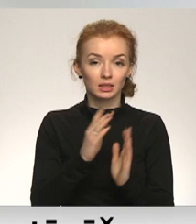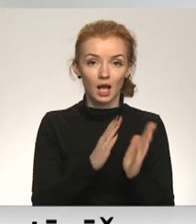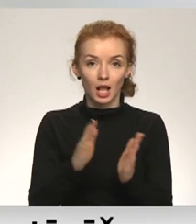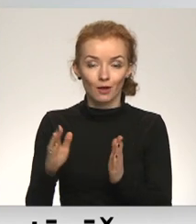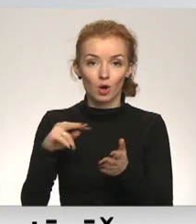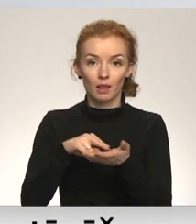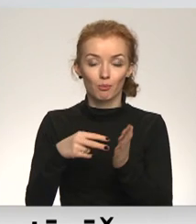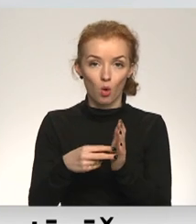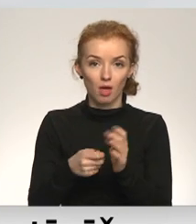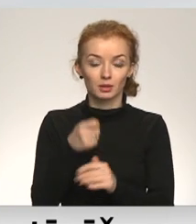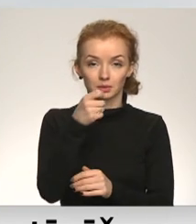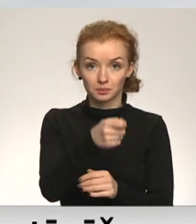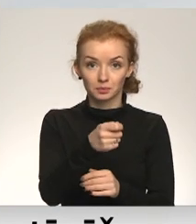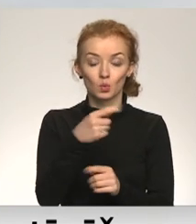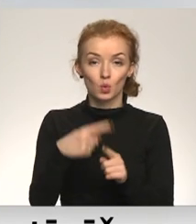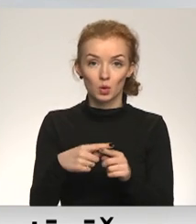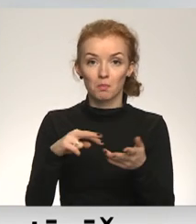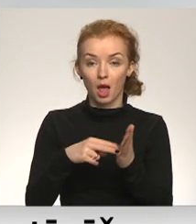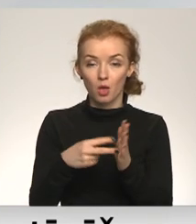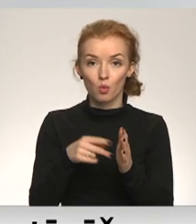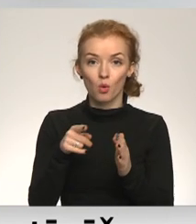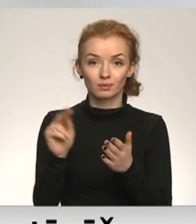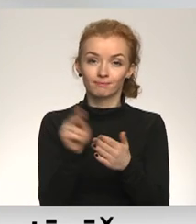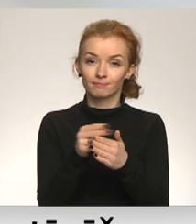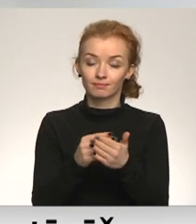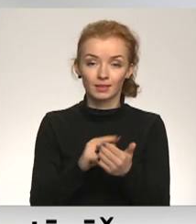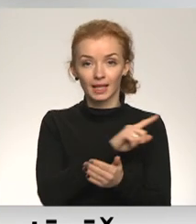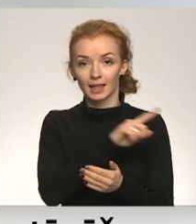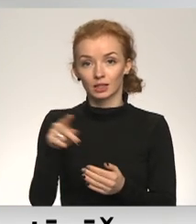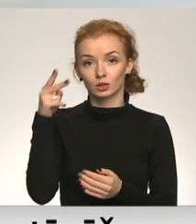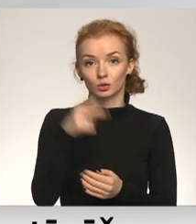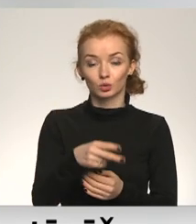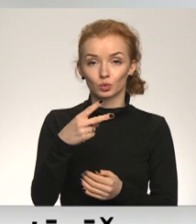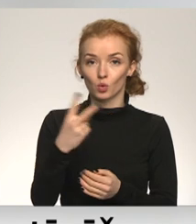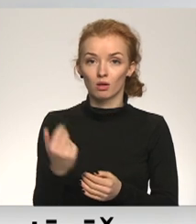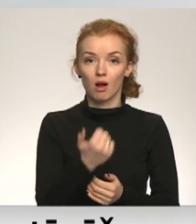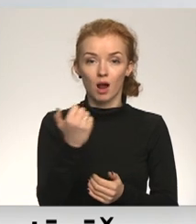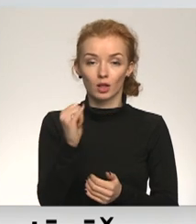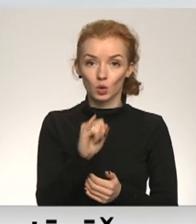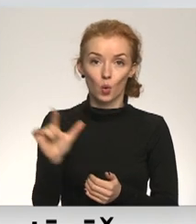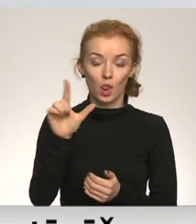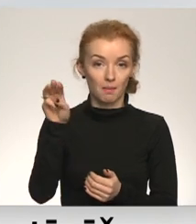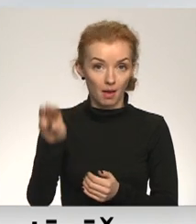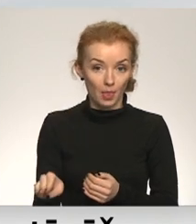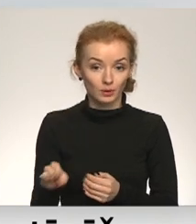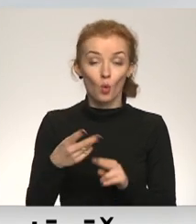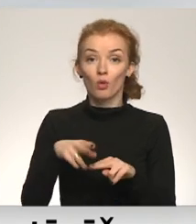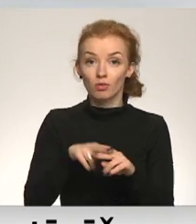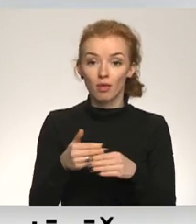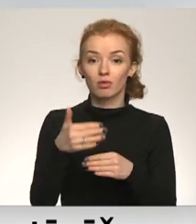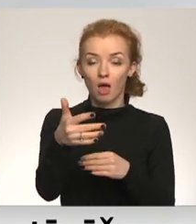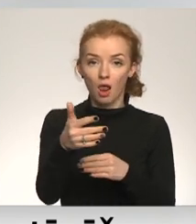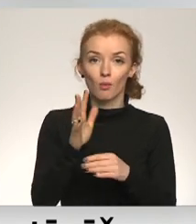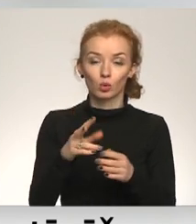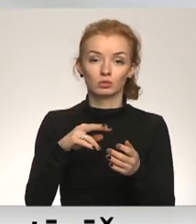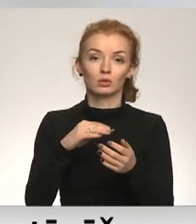likumprojekta pirmais mēlnraksts, plānots, ka darbs pie redakcijas tiks noslēgts 2022. gada jūlija mēnesī, pēc kā sēkos darbs pie